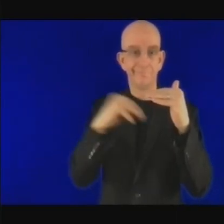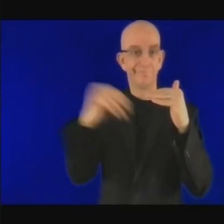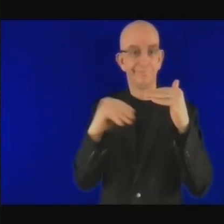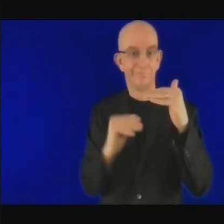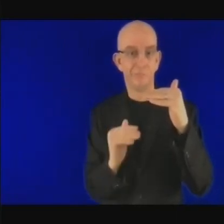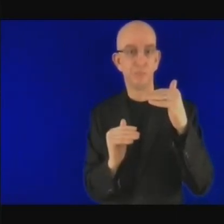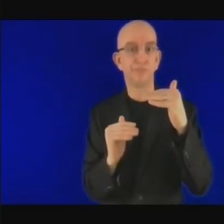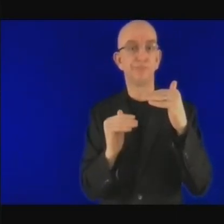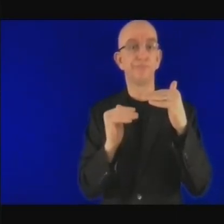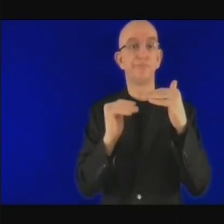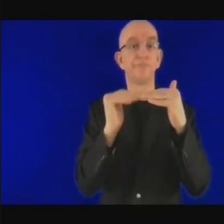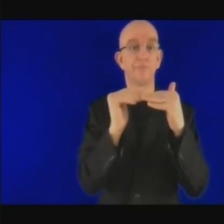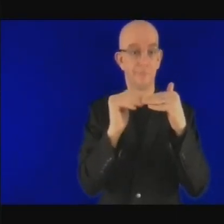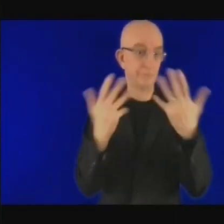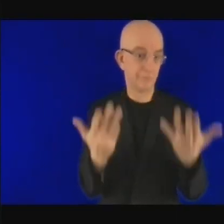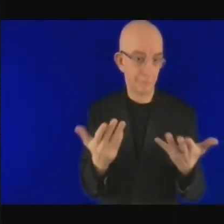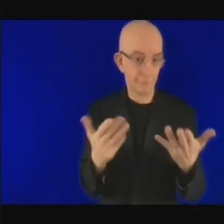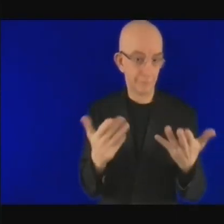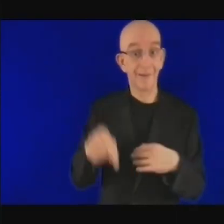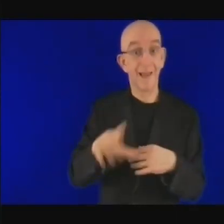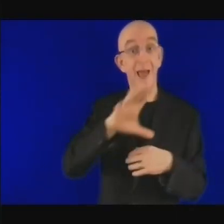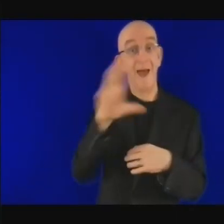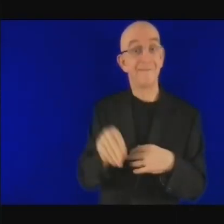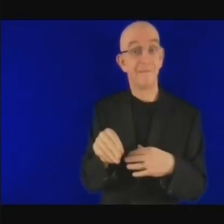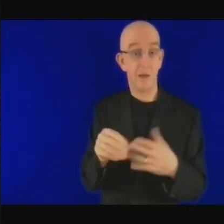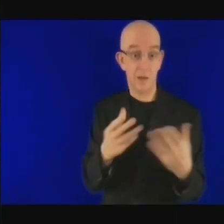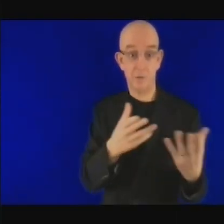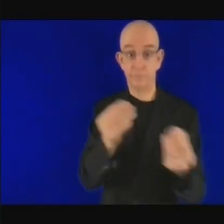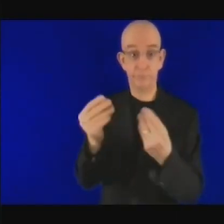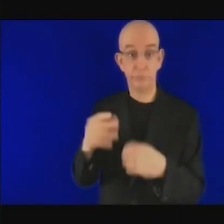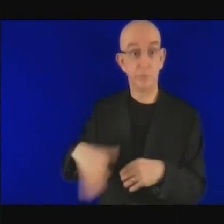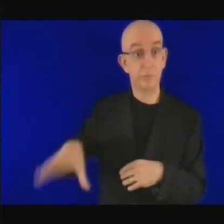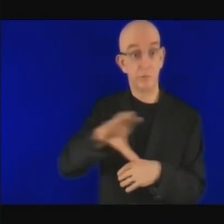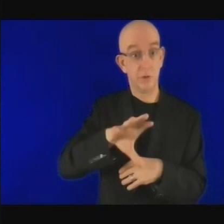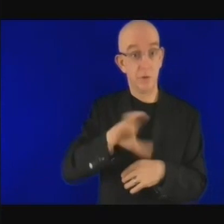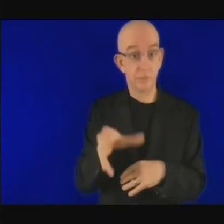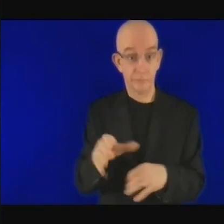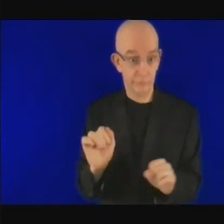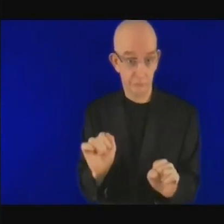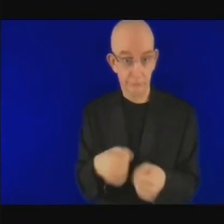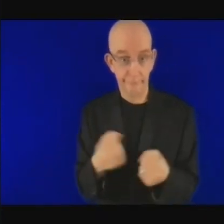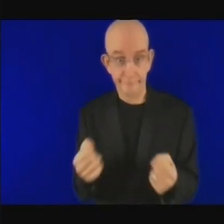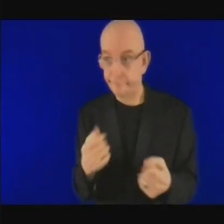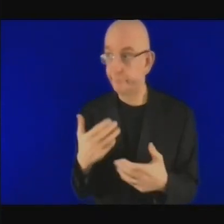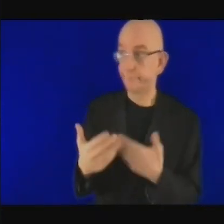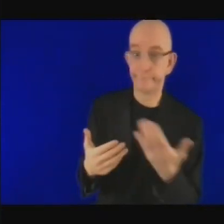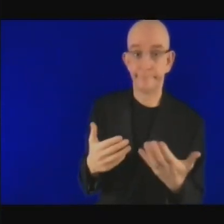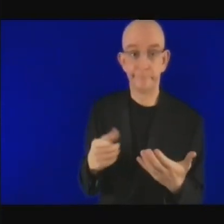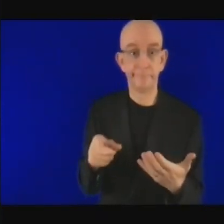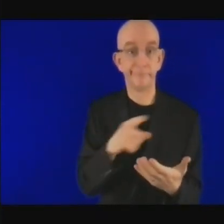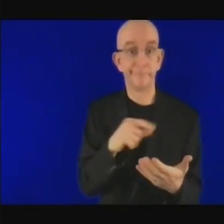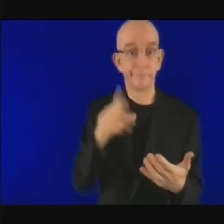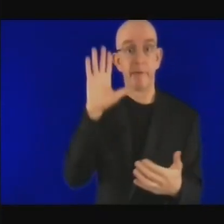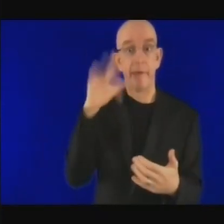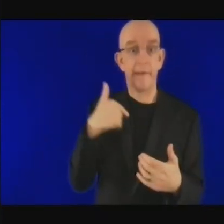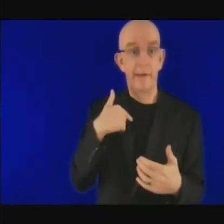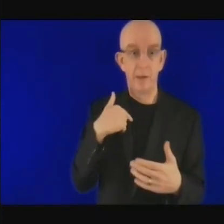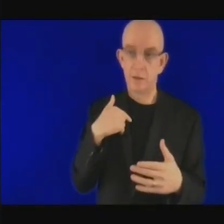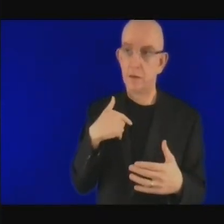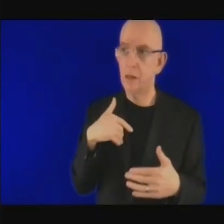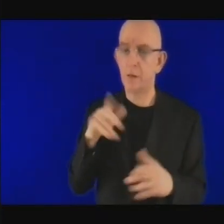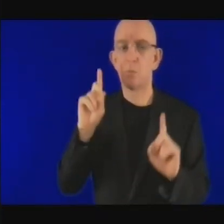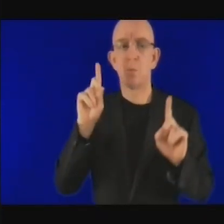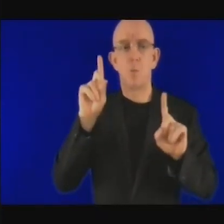de ces pays, le secteur privé ne souhaite pas s'investir sans que le secteur public